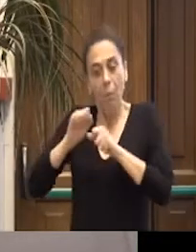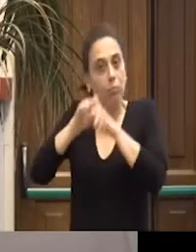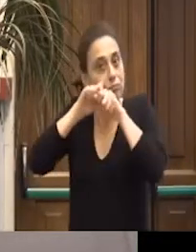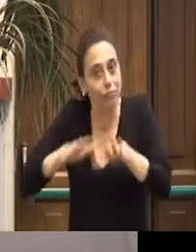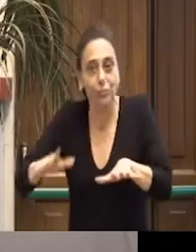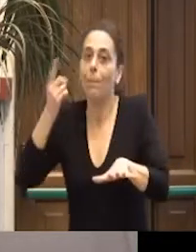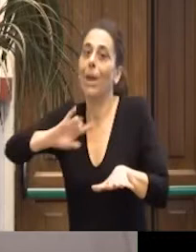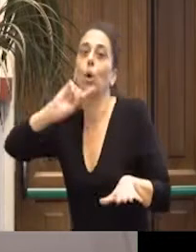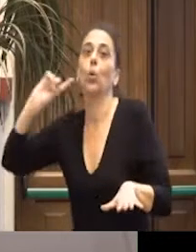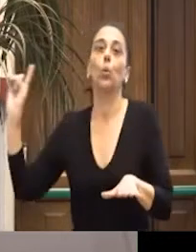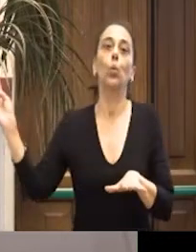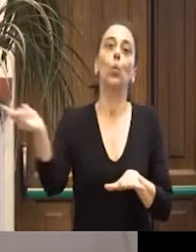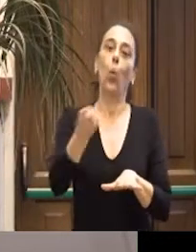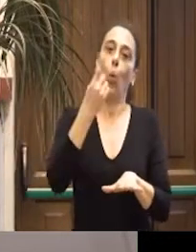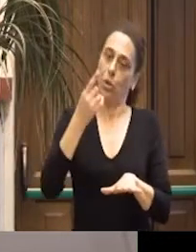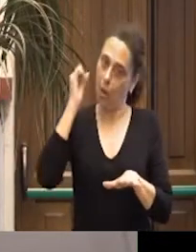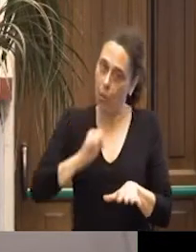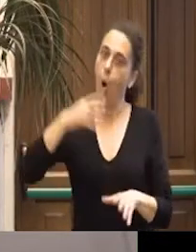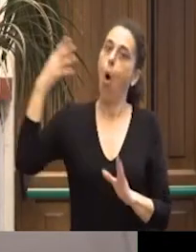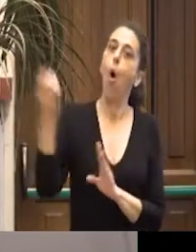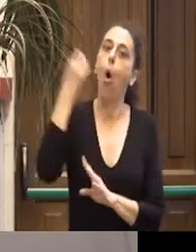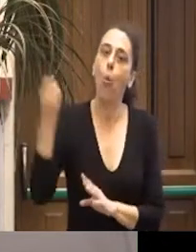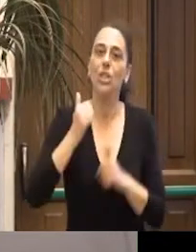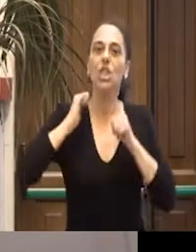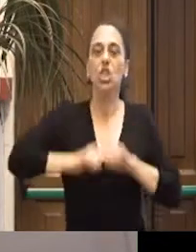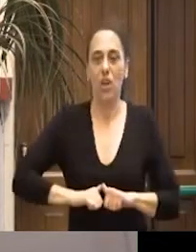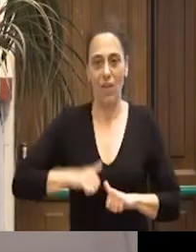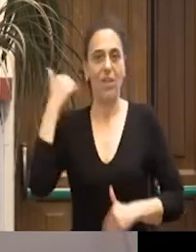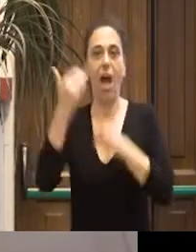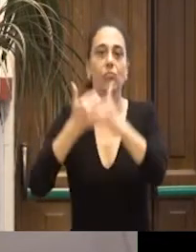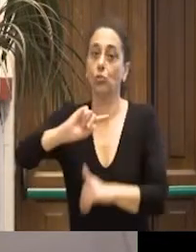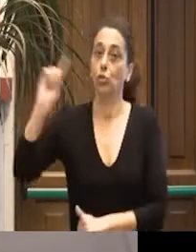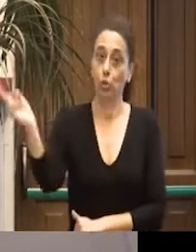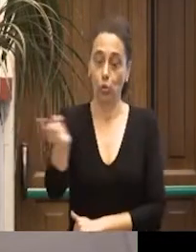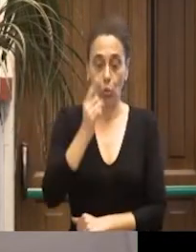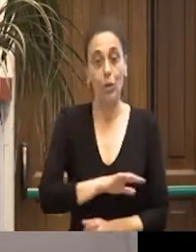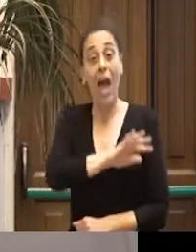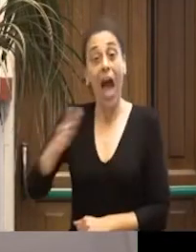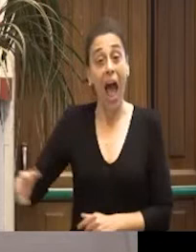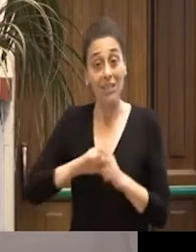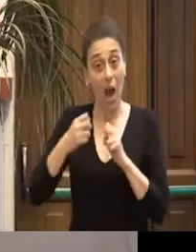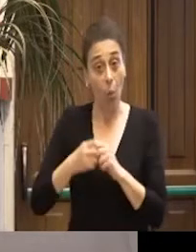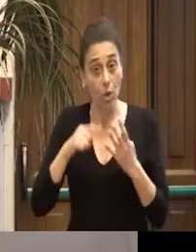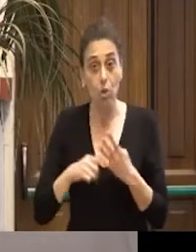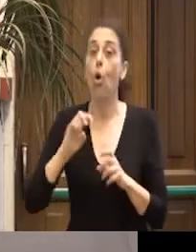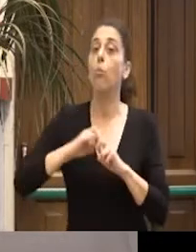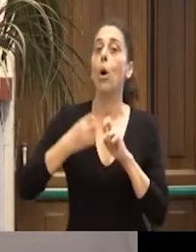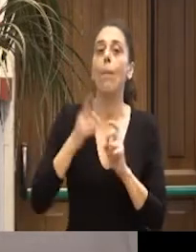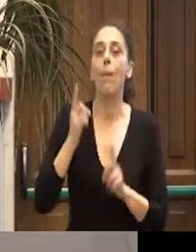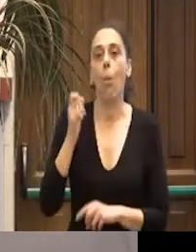vista delle conquiste di civiltà. Altra questione, c'è un piano culturale,